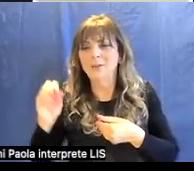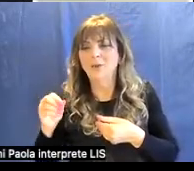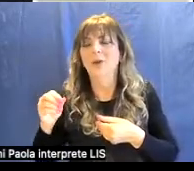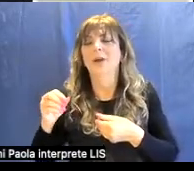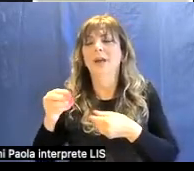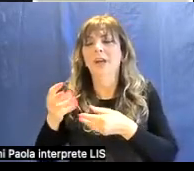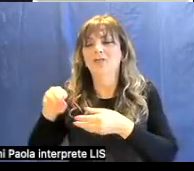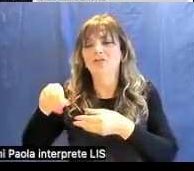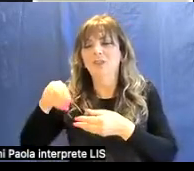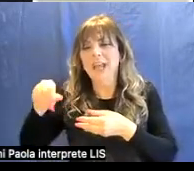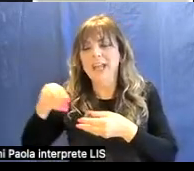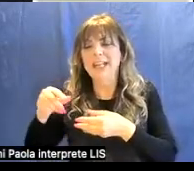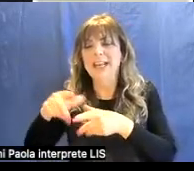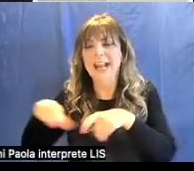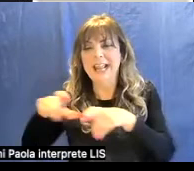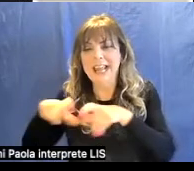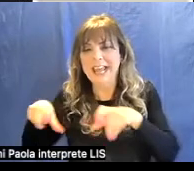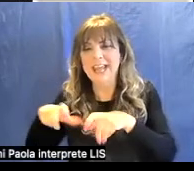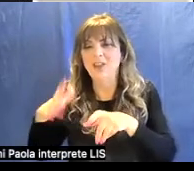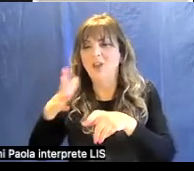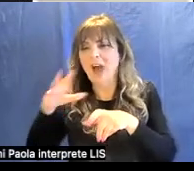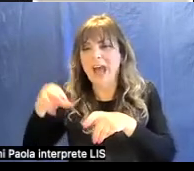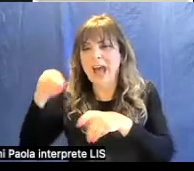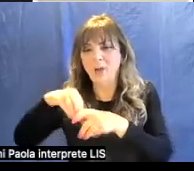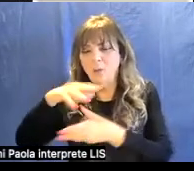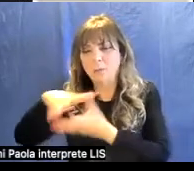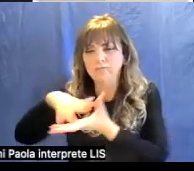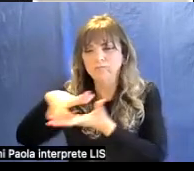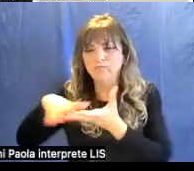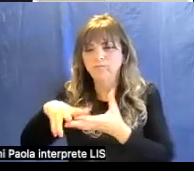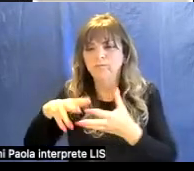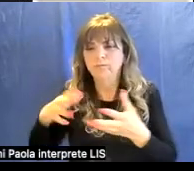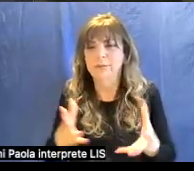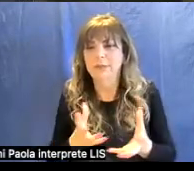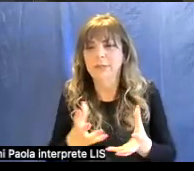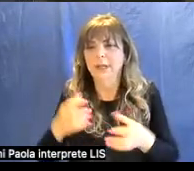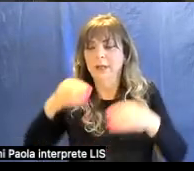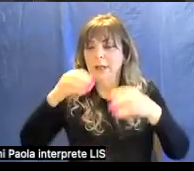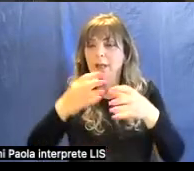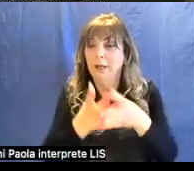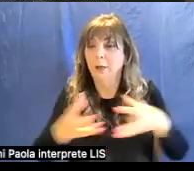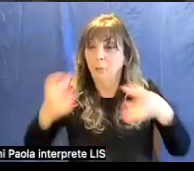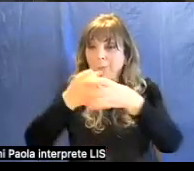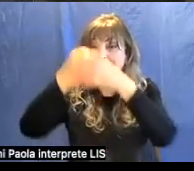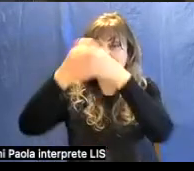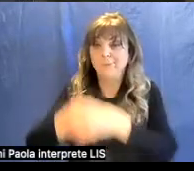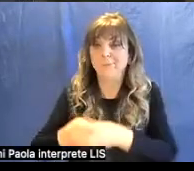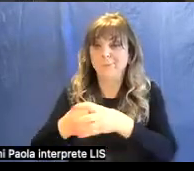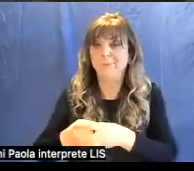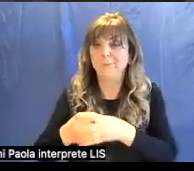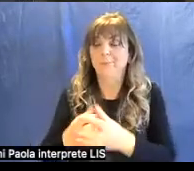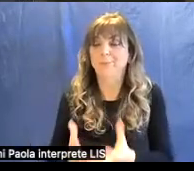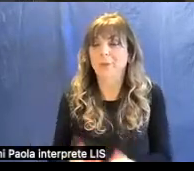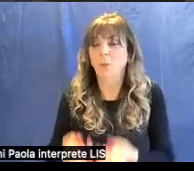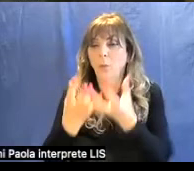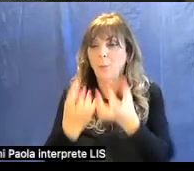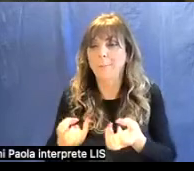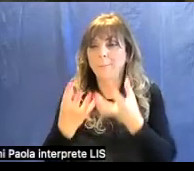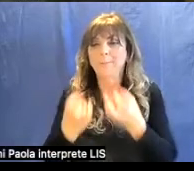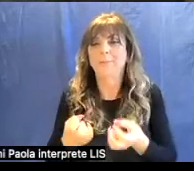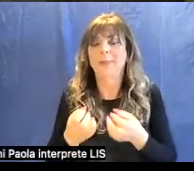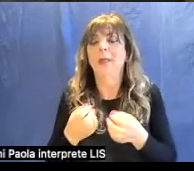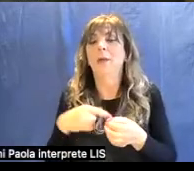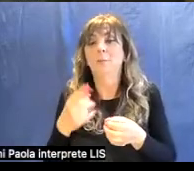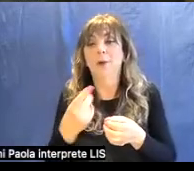magari poi Vanni Mogice chi ci può dare anche una mano su questi aspetti ecco le particelle blu di l'azzurite venivano